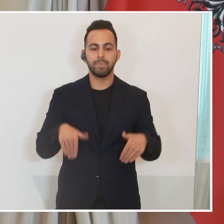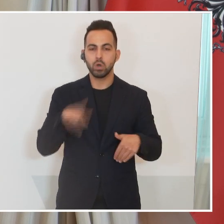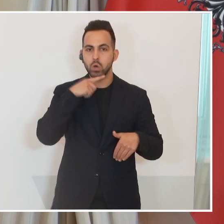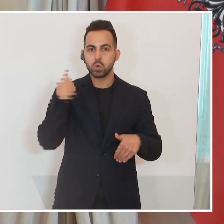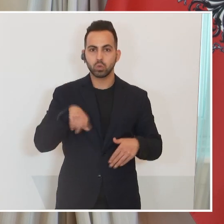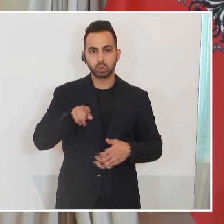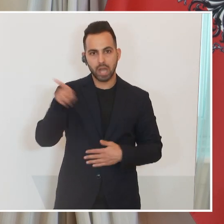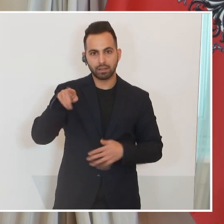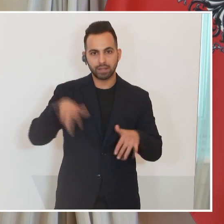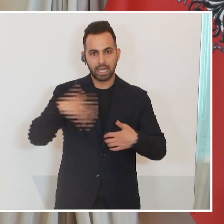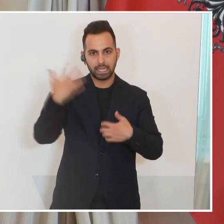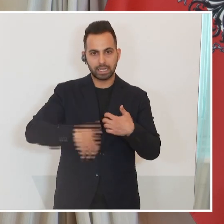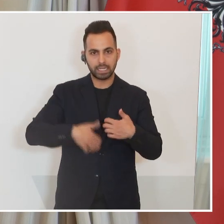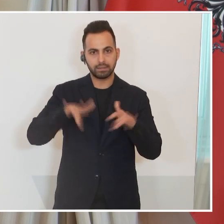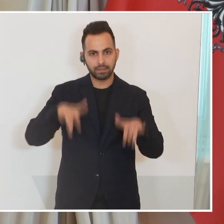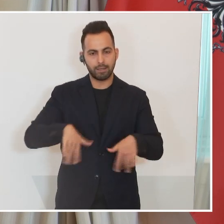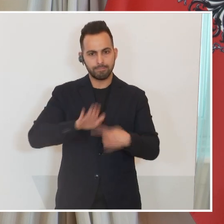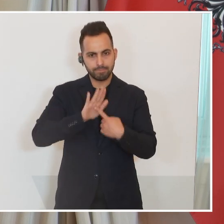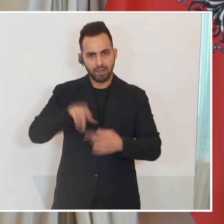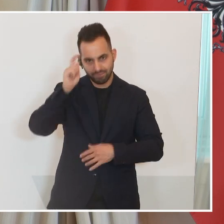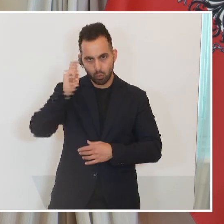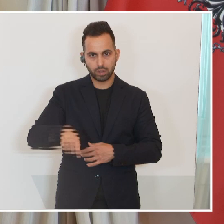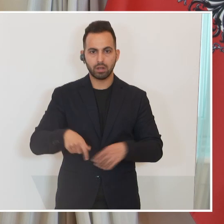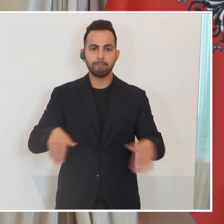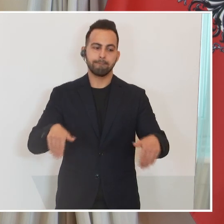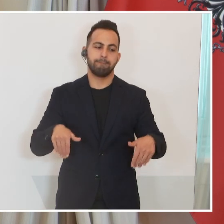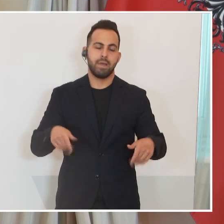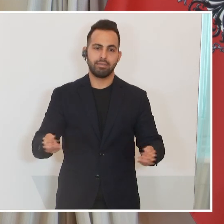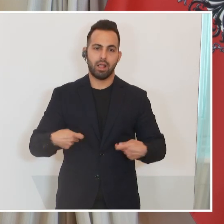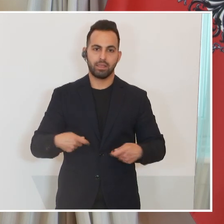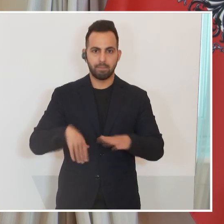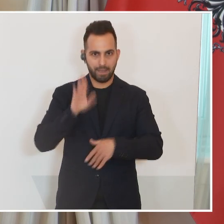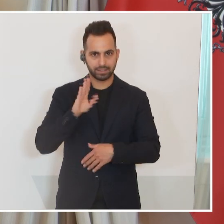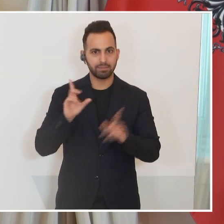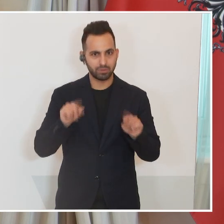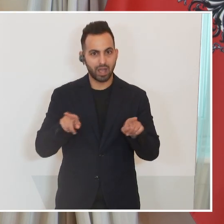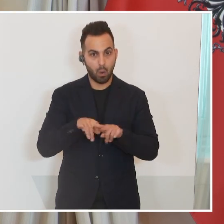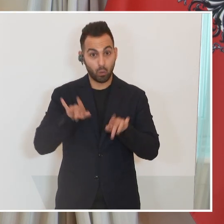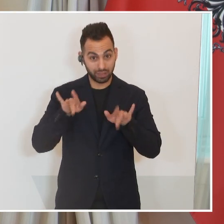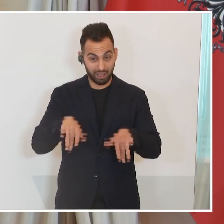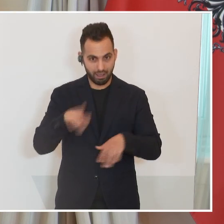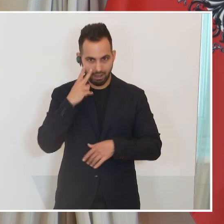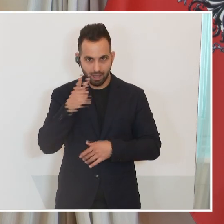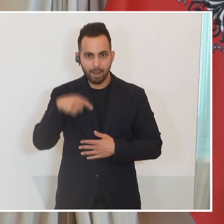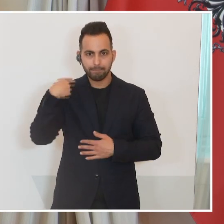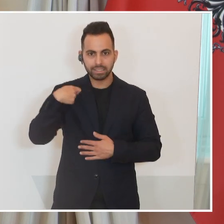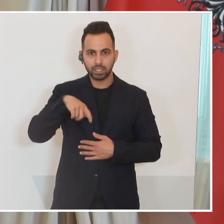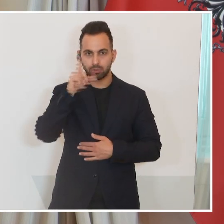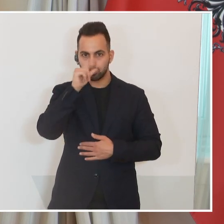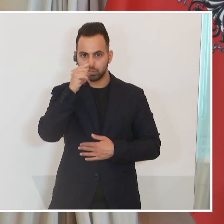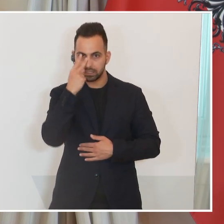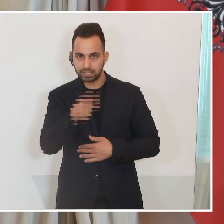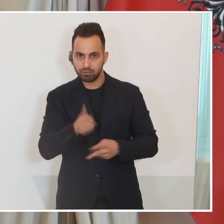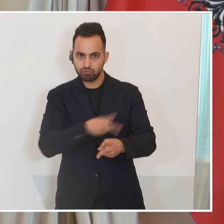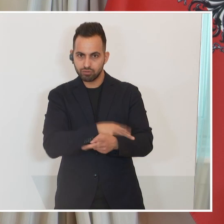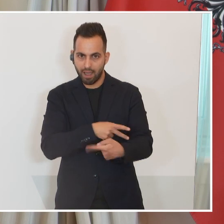kriegerische Handlung hier zu verurteilen. Gleichzeitig wird eben auch das Präsident Putin bewusst sein, wenn es darum geht, dass diese